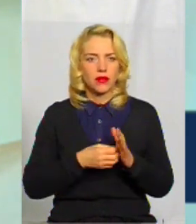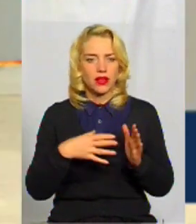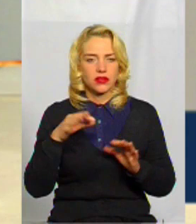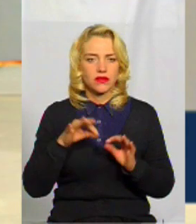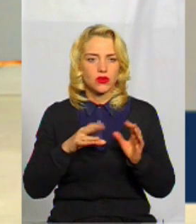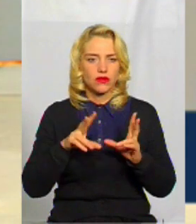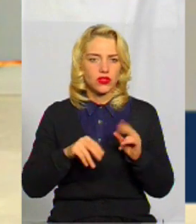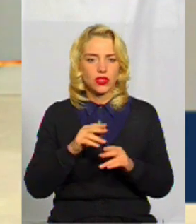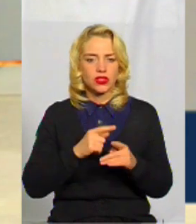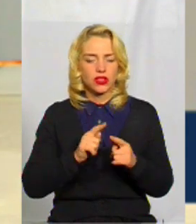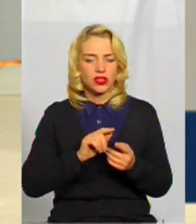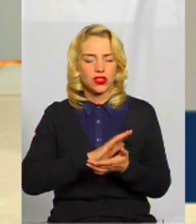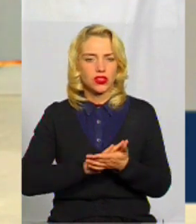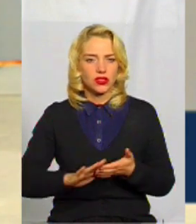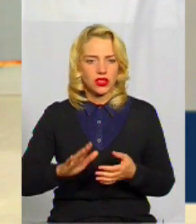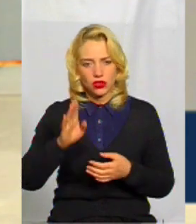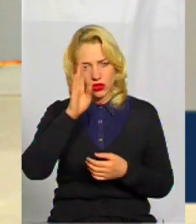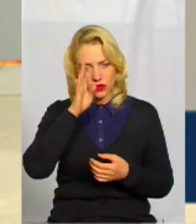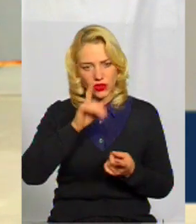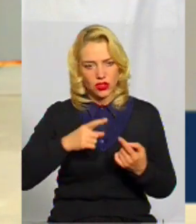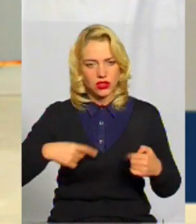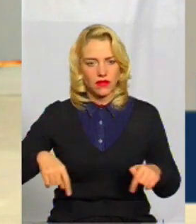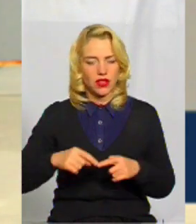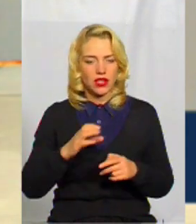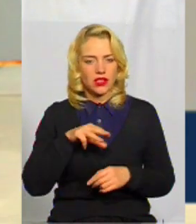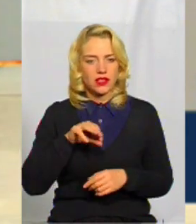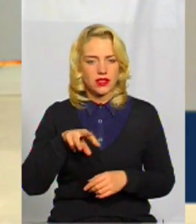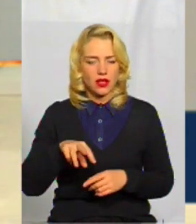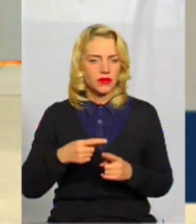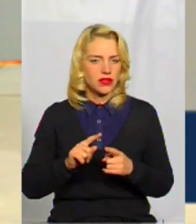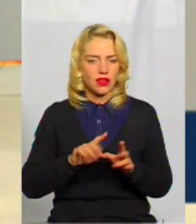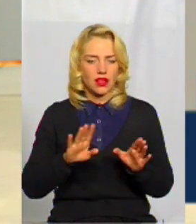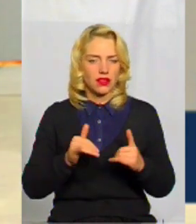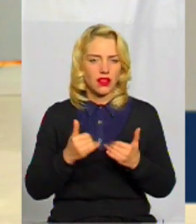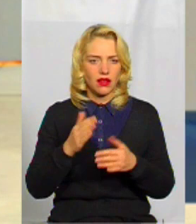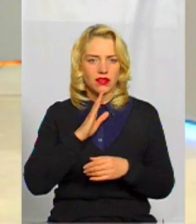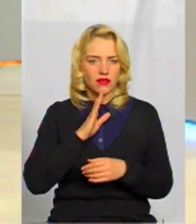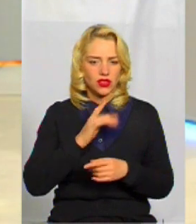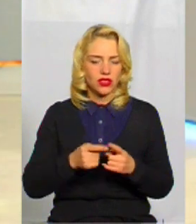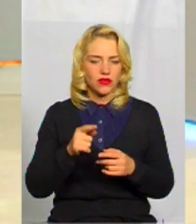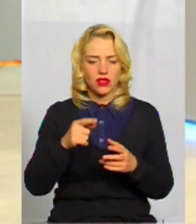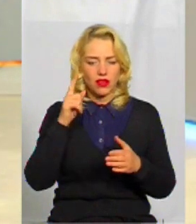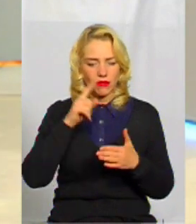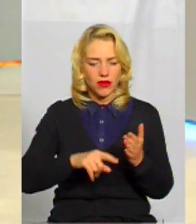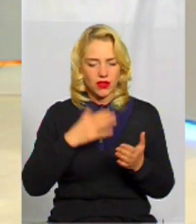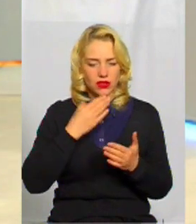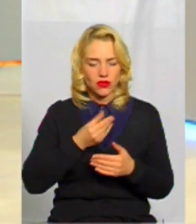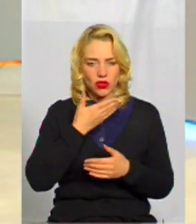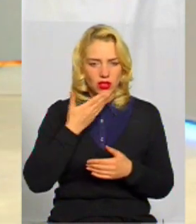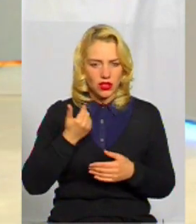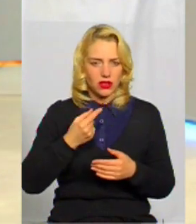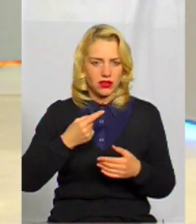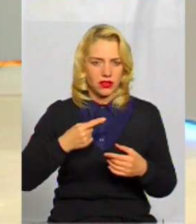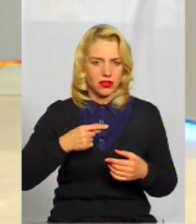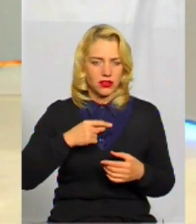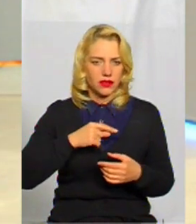це абсолютно чоловіча сфера, з тим, що це не для них. Вони не впевнені у своїх силах, і вони просто не обізнані про те, що існує для них